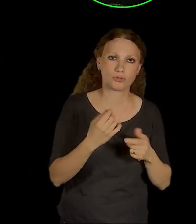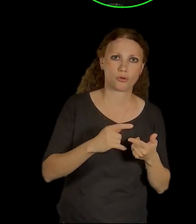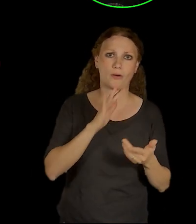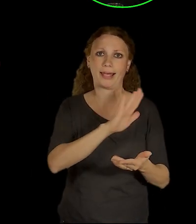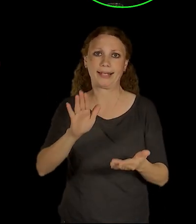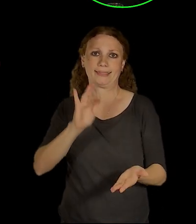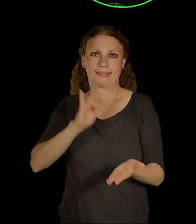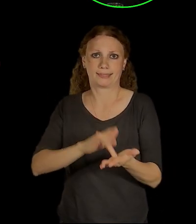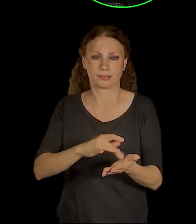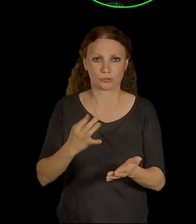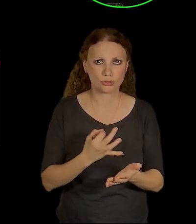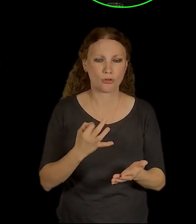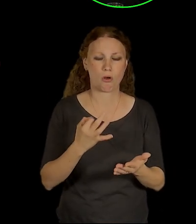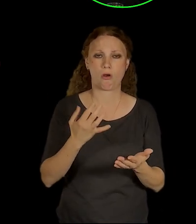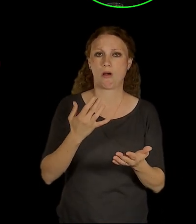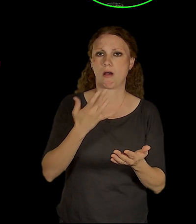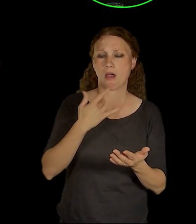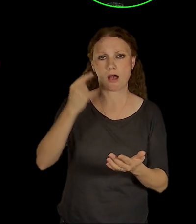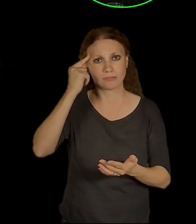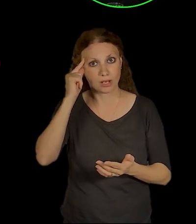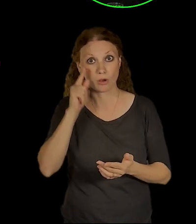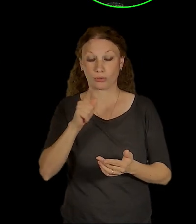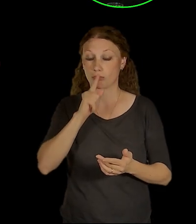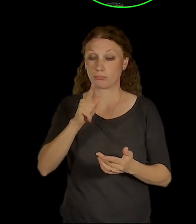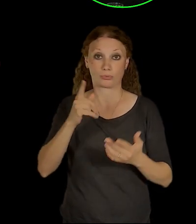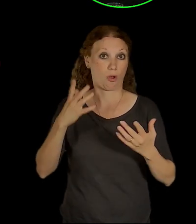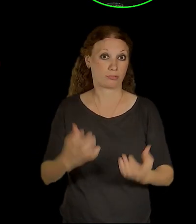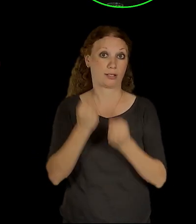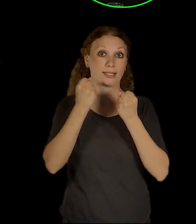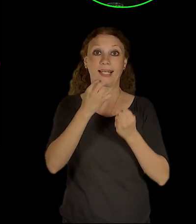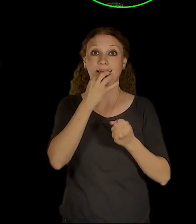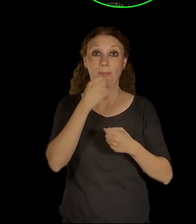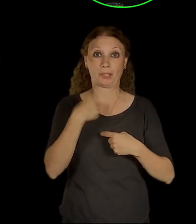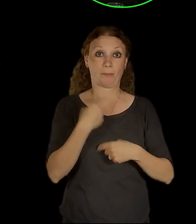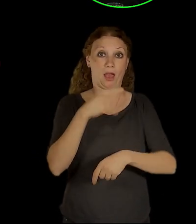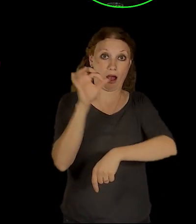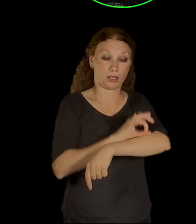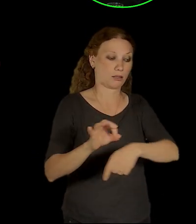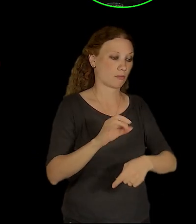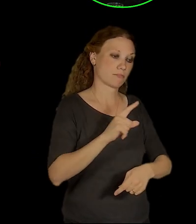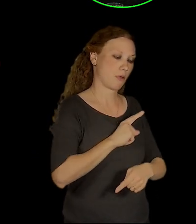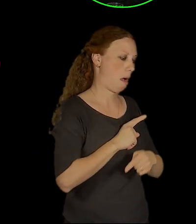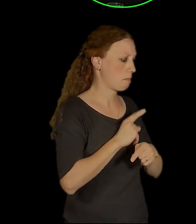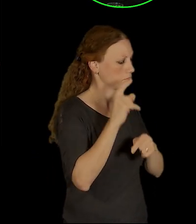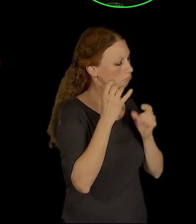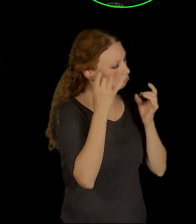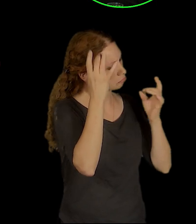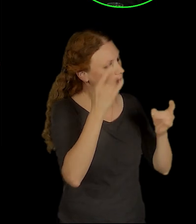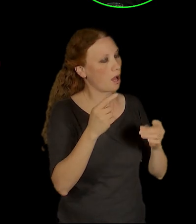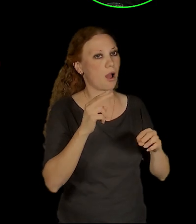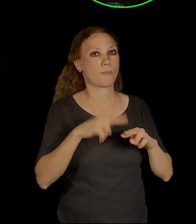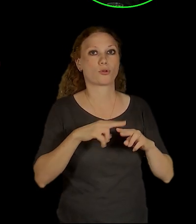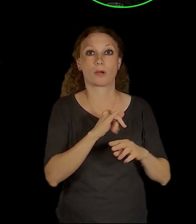tom ve srovnání s ostatními. Hrozně to tomu pomohlo, protože kdyby jsme jako architekti něco vymysleli, nějakou vizi a obcházeli každého z těch